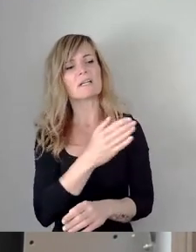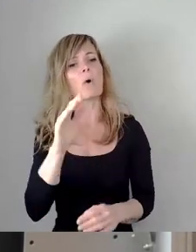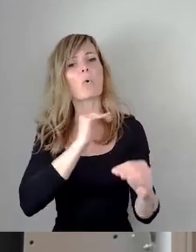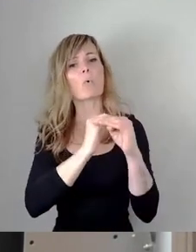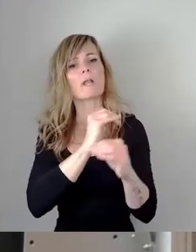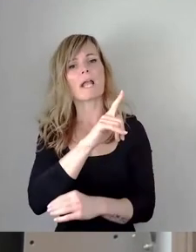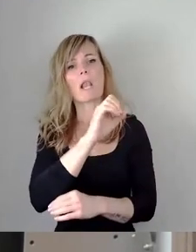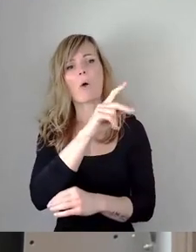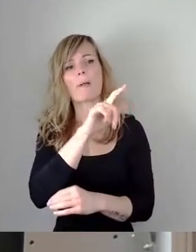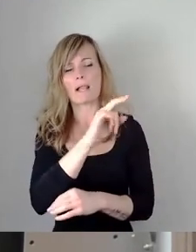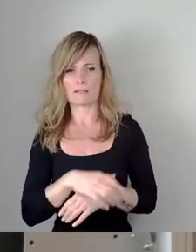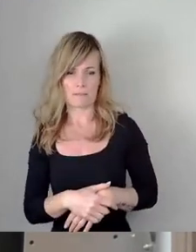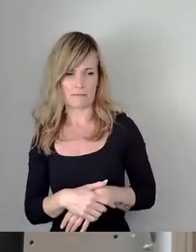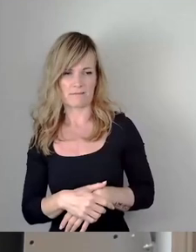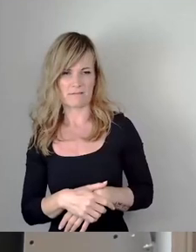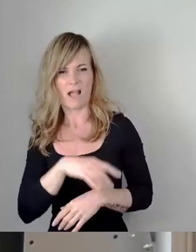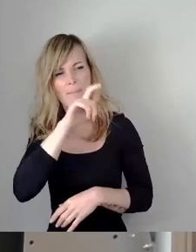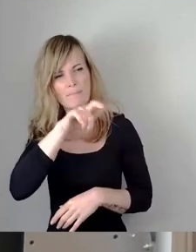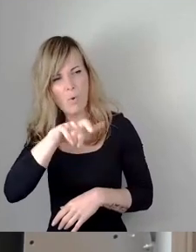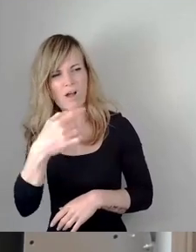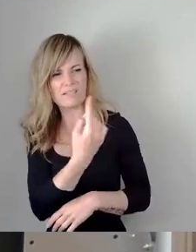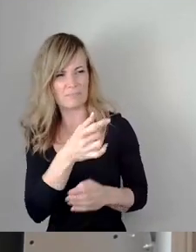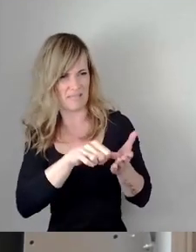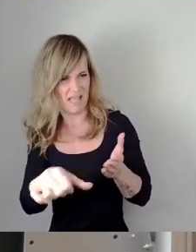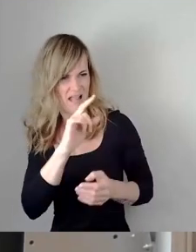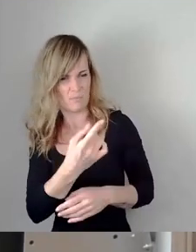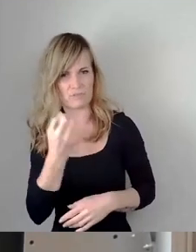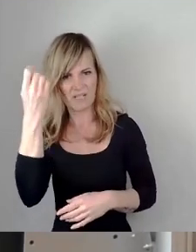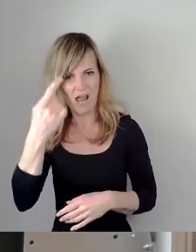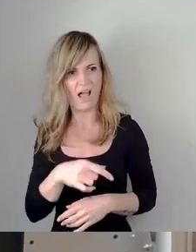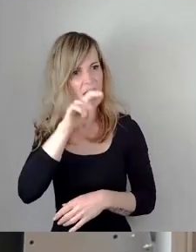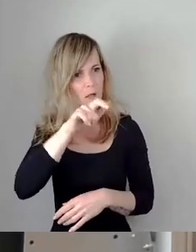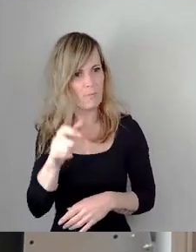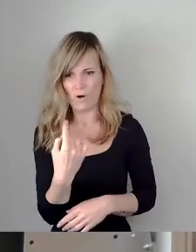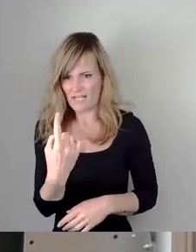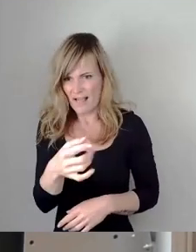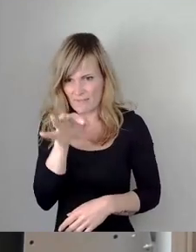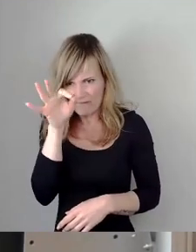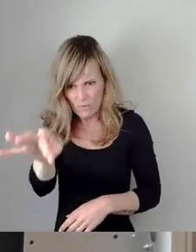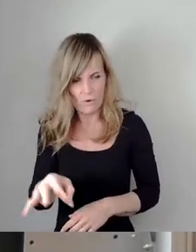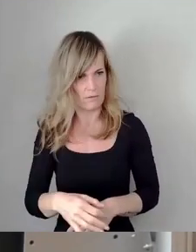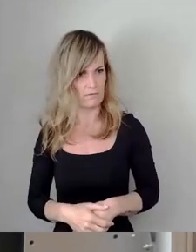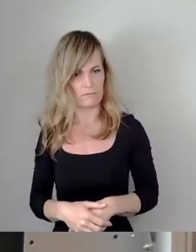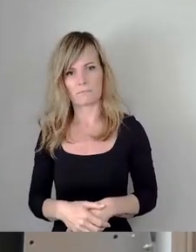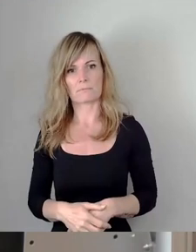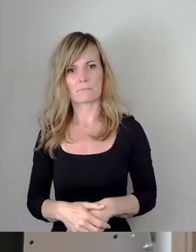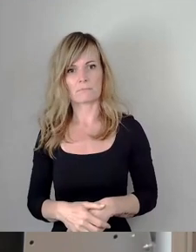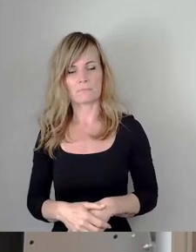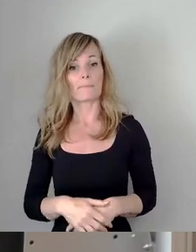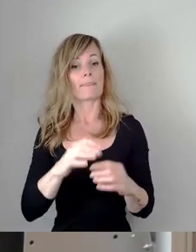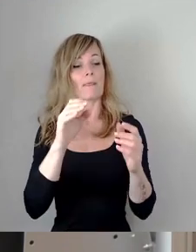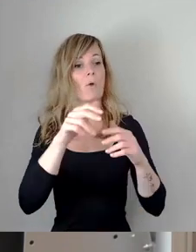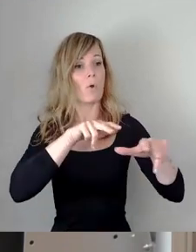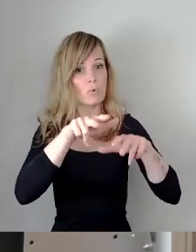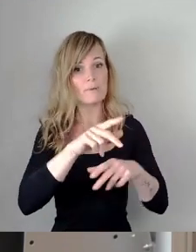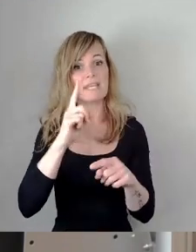Sie konstruieren hier, der Bürger muss es bezahlen. Klar, aber der Bürger hat was davon. Es ist nämlich im Einklang Ökonomie und Ökologie. Sie haben das